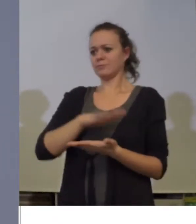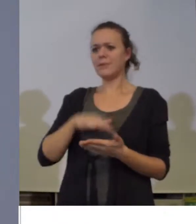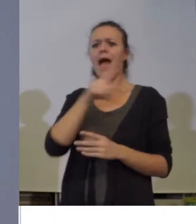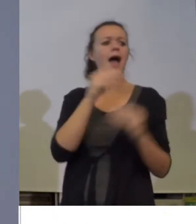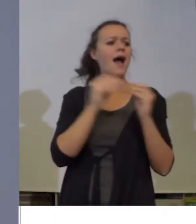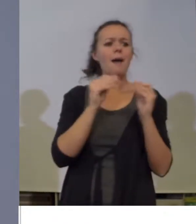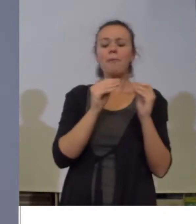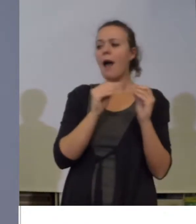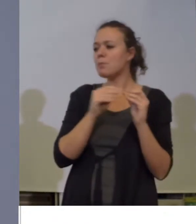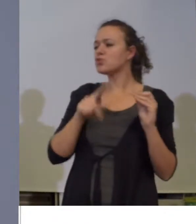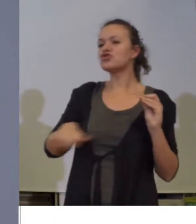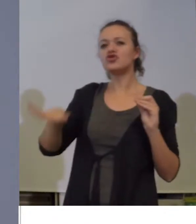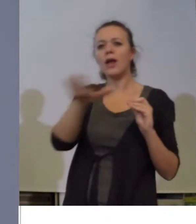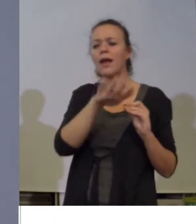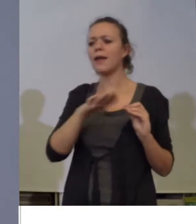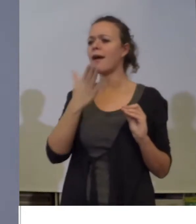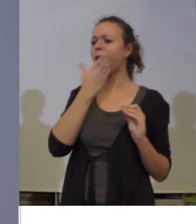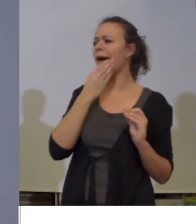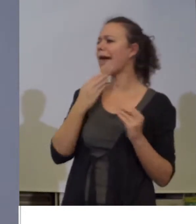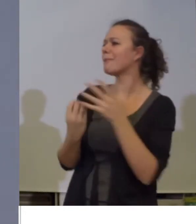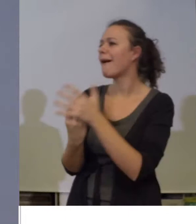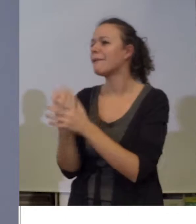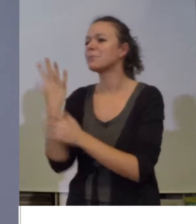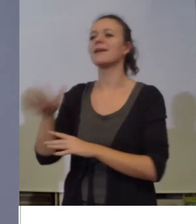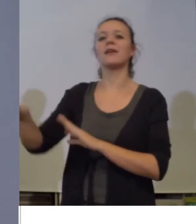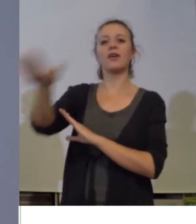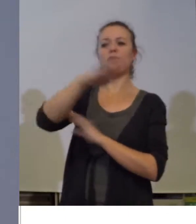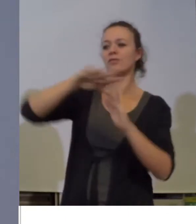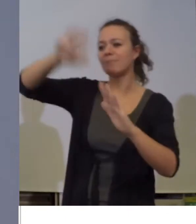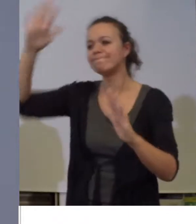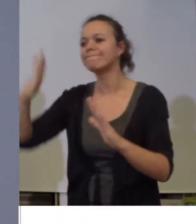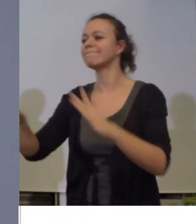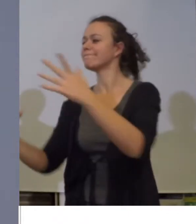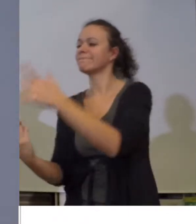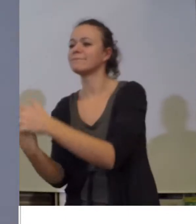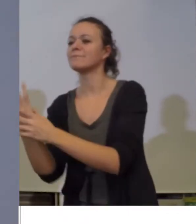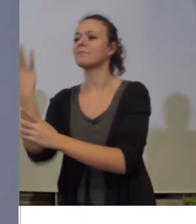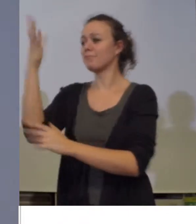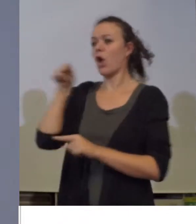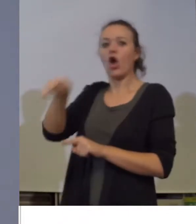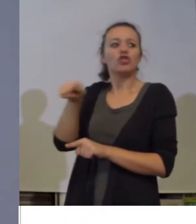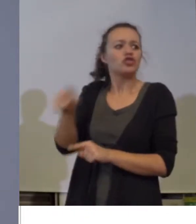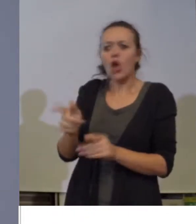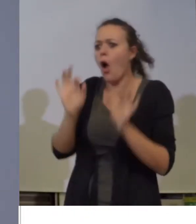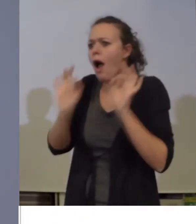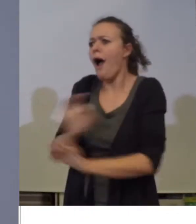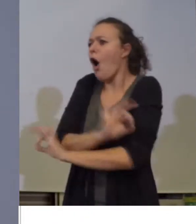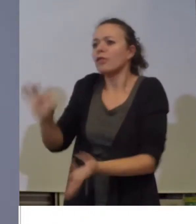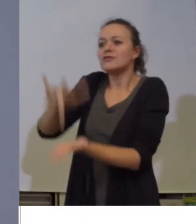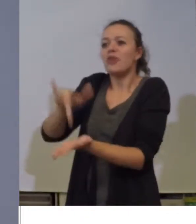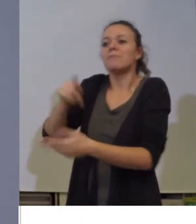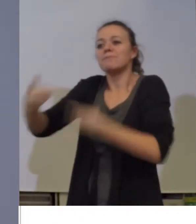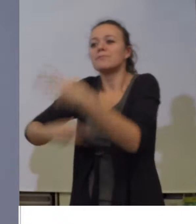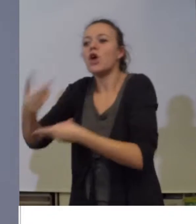opština sa jako lepom prirodom, izvorskom vodom i Bogom dana za